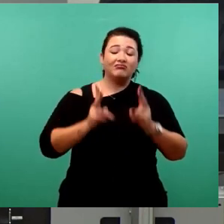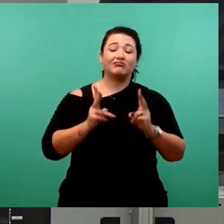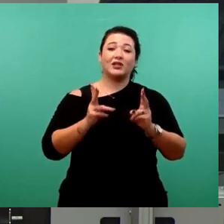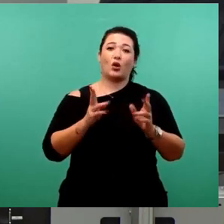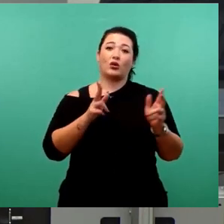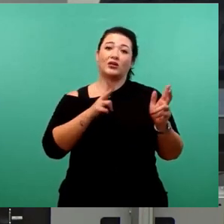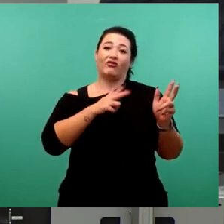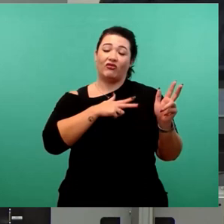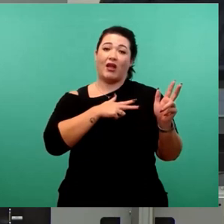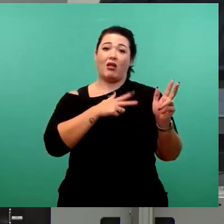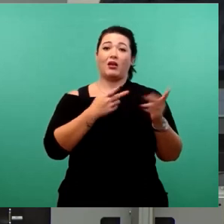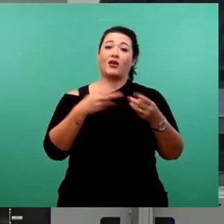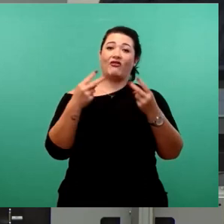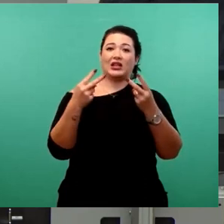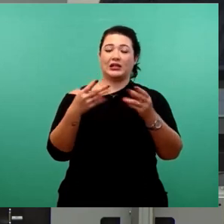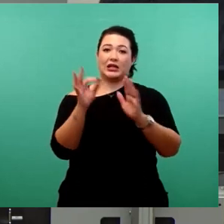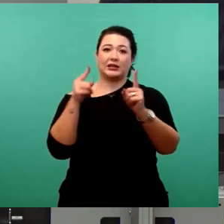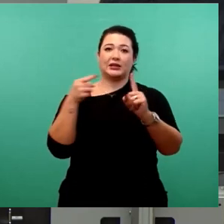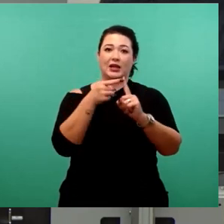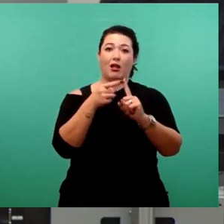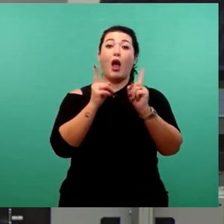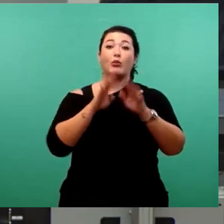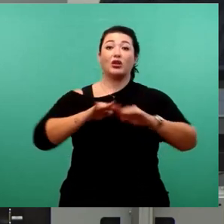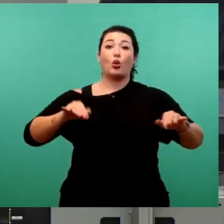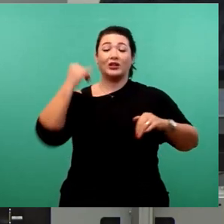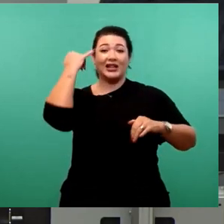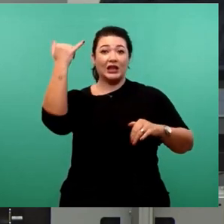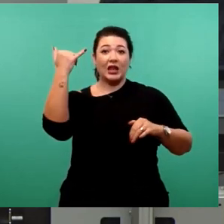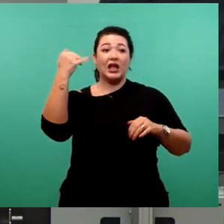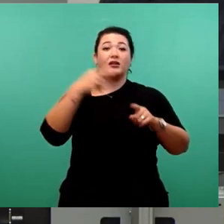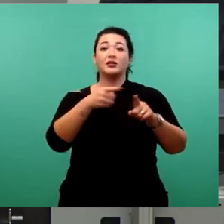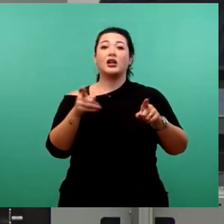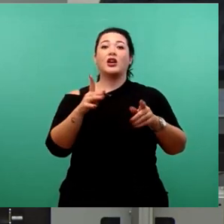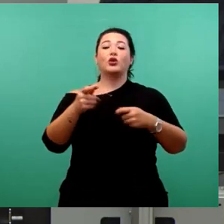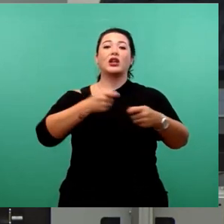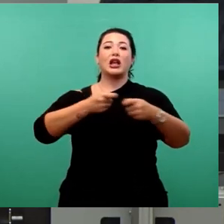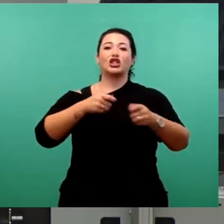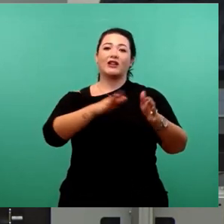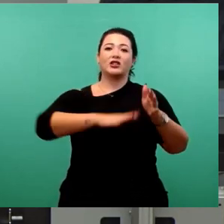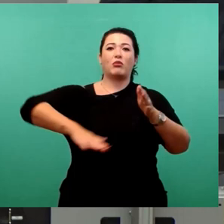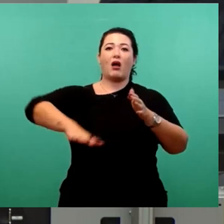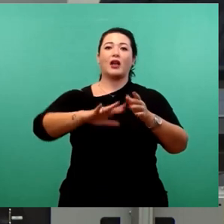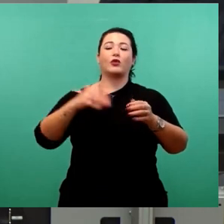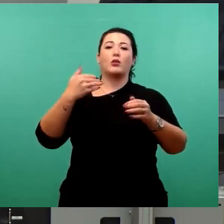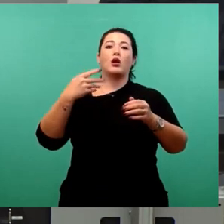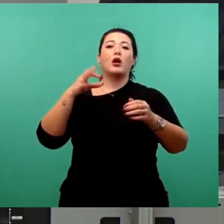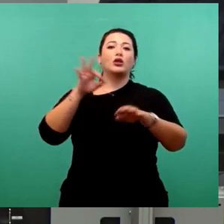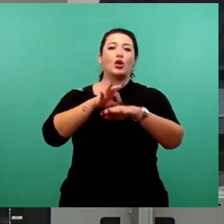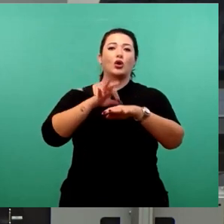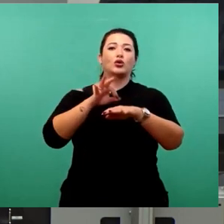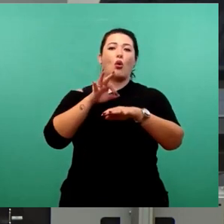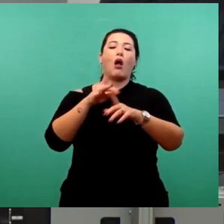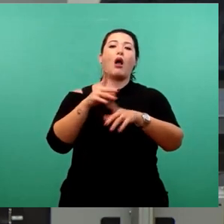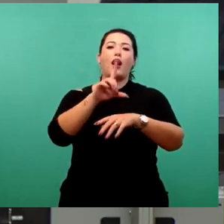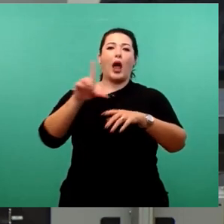die Grundidee dieses Vorschlages ist die Zerschlagung des Geschäftsbereichs von Dr. Lames und seine Aufteilung unter eine